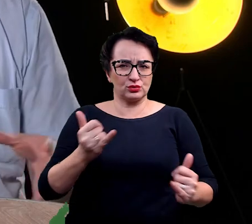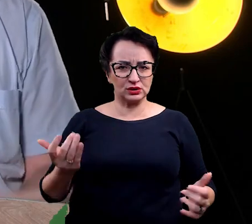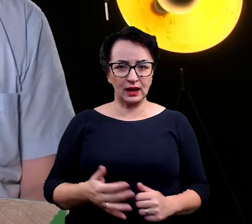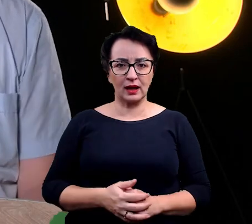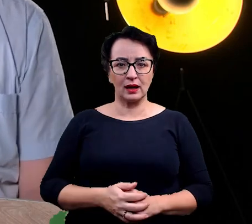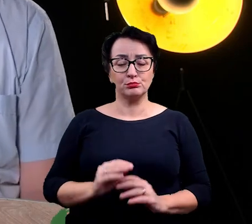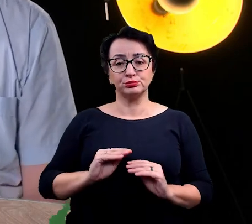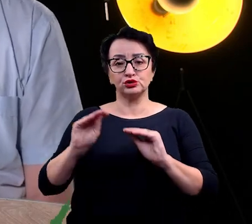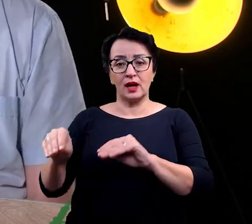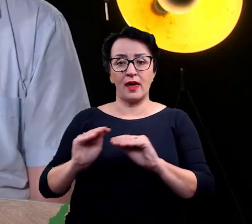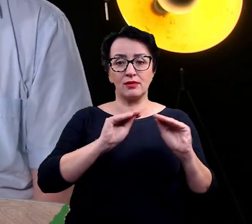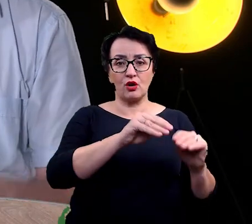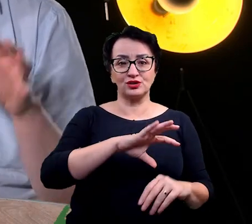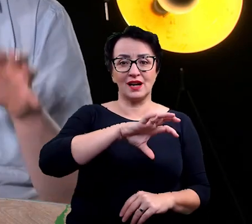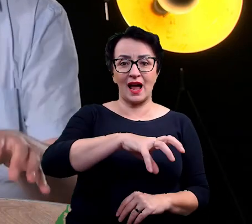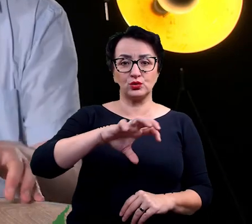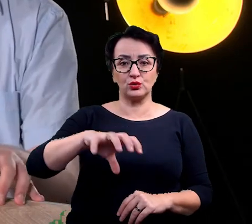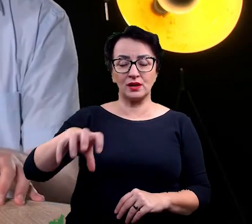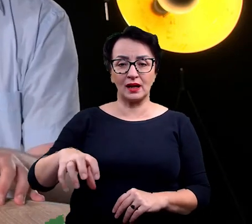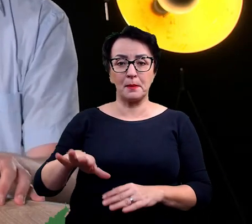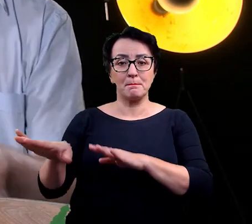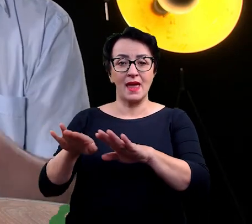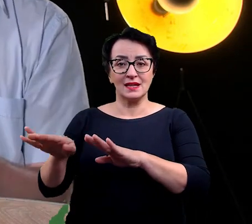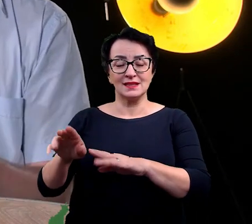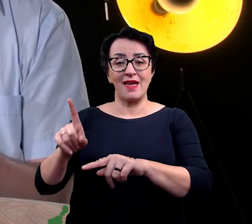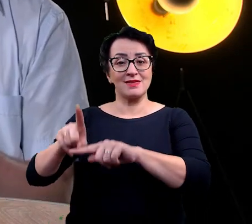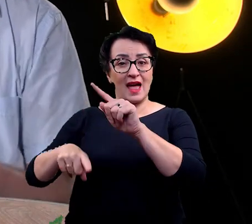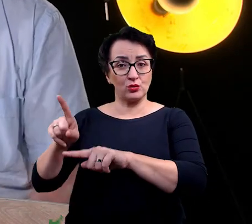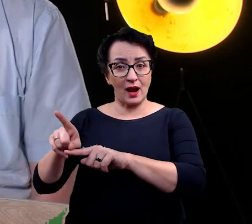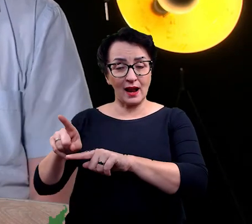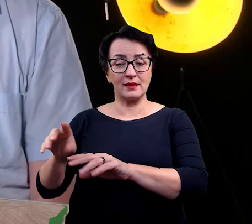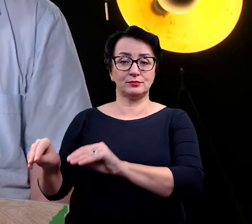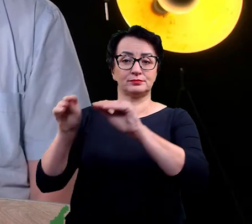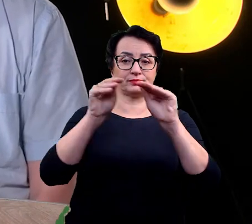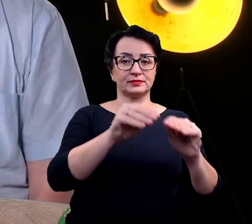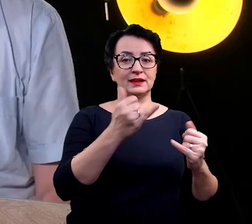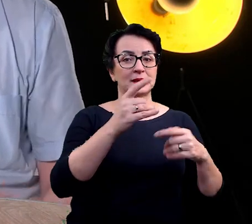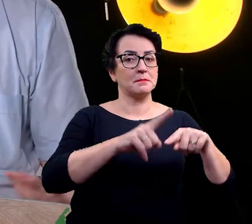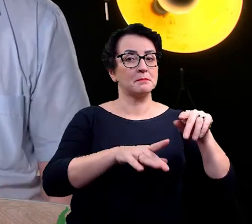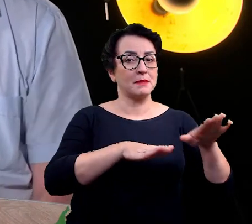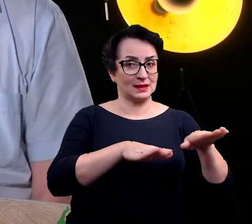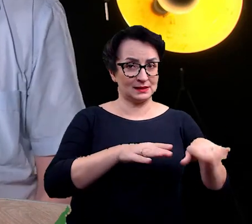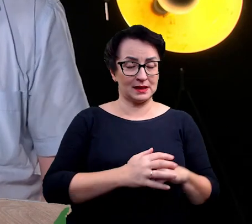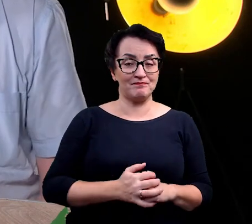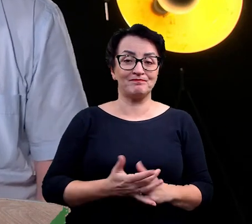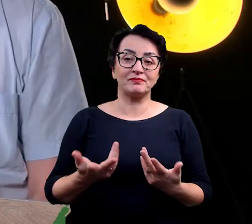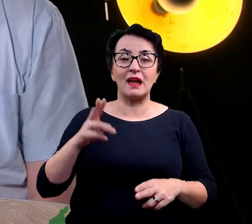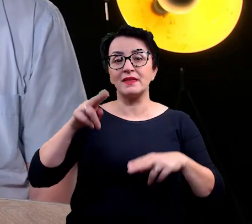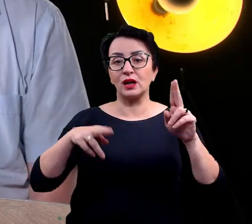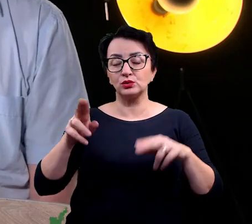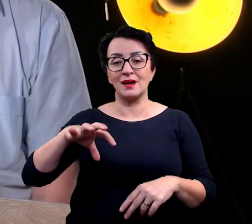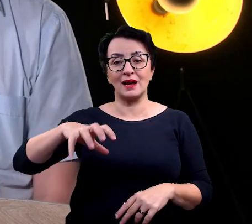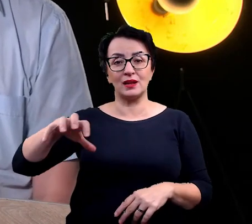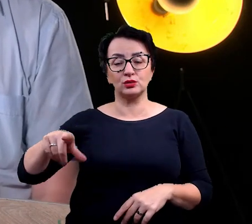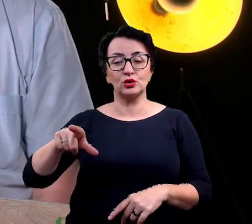przenosi gatunki z miejsc ich występowania naturalnego w inne miejsca. I teraz niektóre takie gatunki to